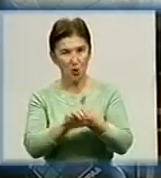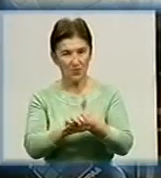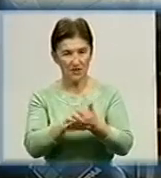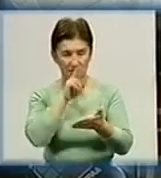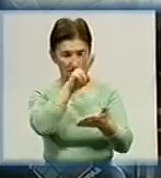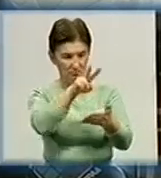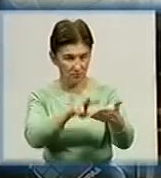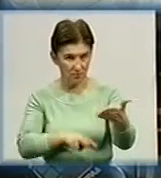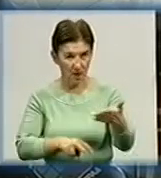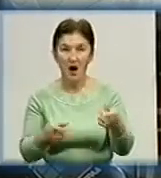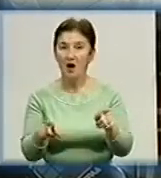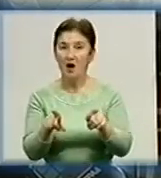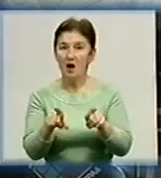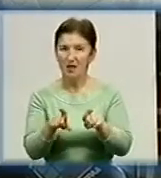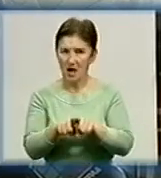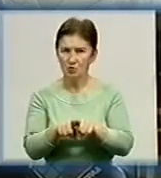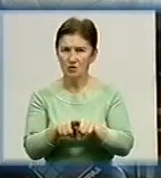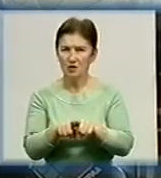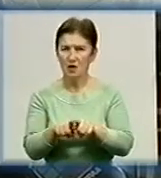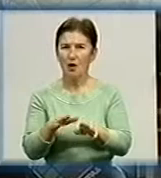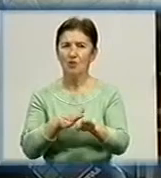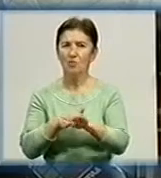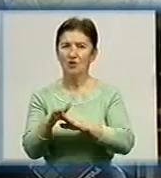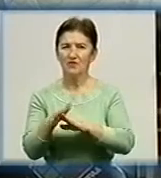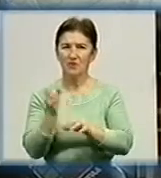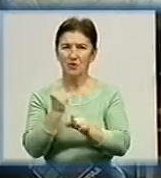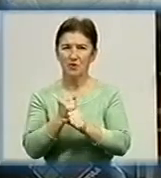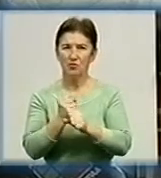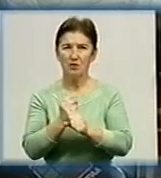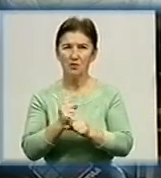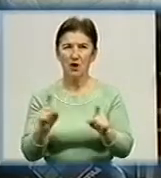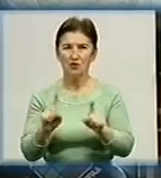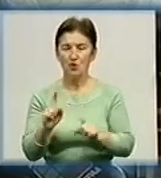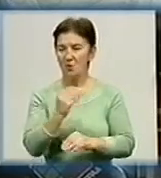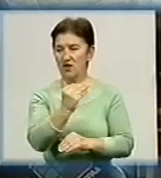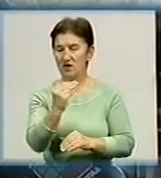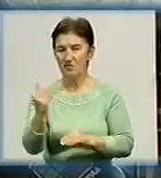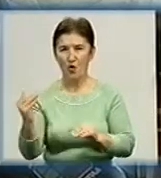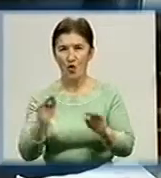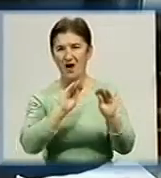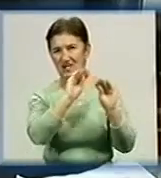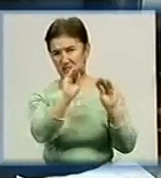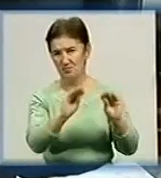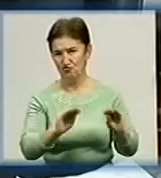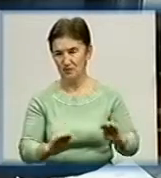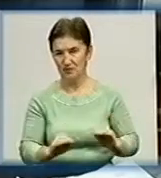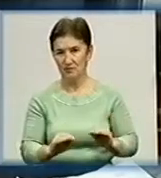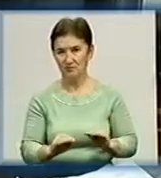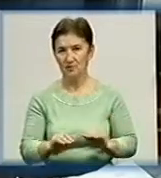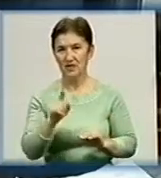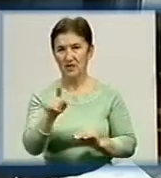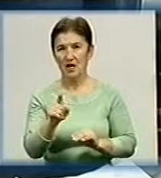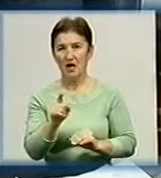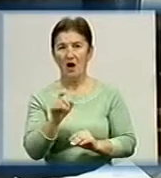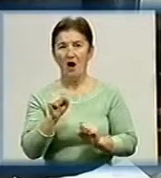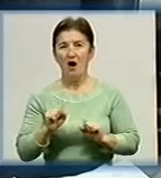І також проведемо роботу щодо його розміщення на офіційному салі. В профільному управлінні застосовують